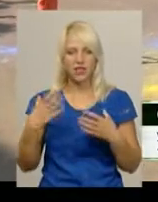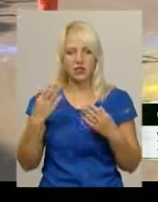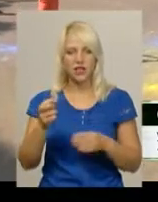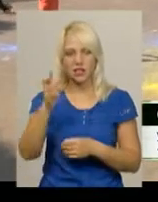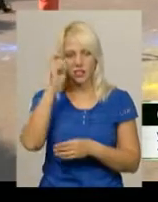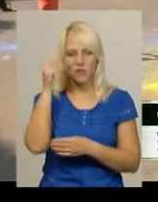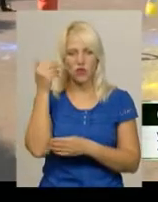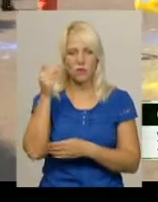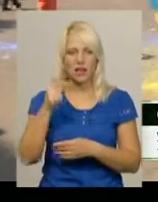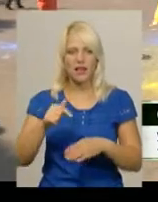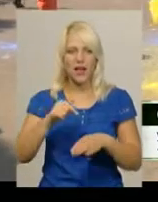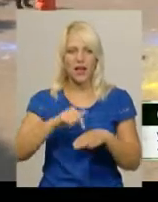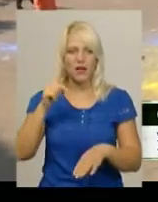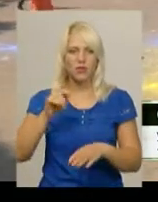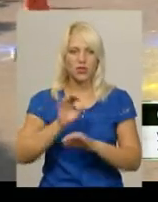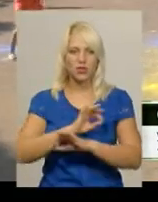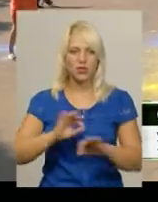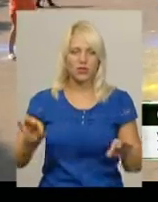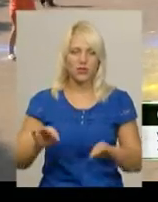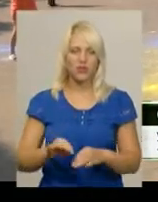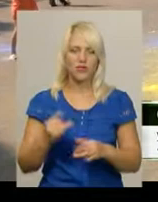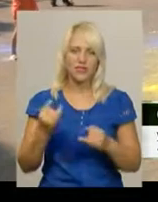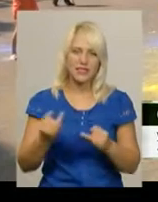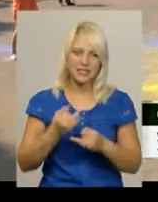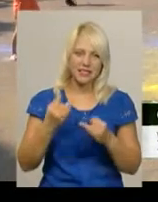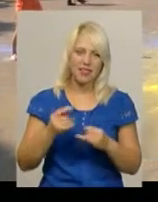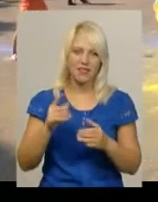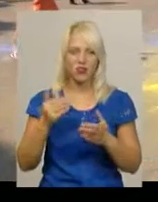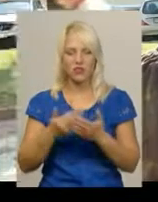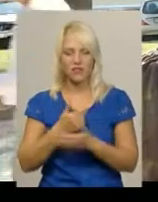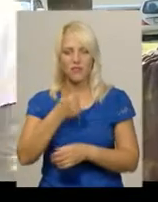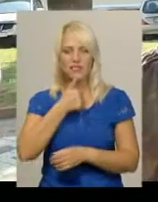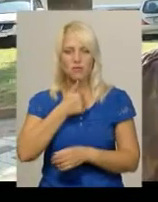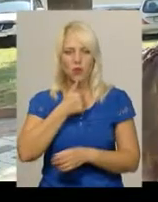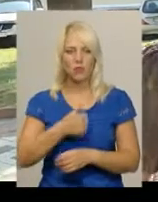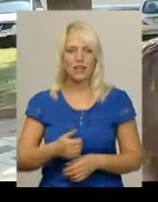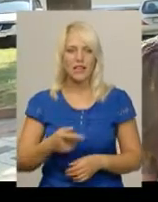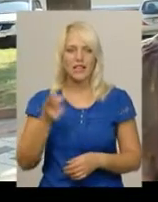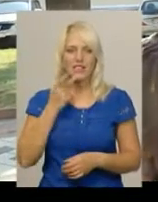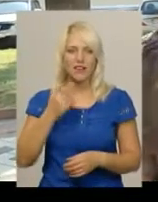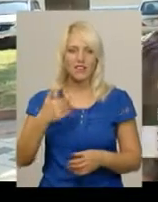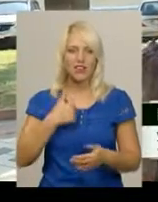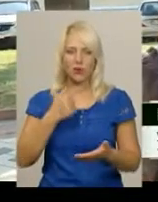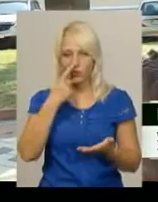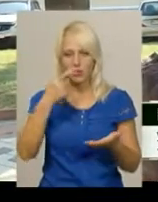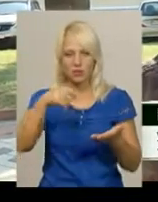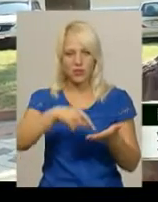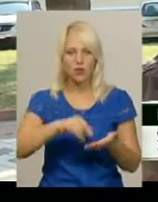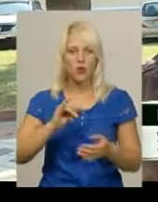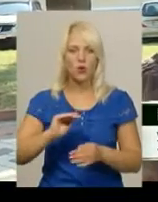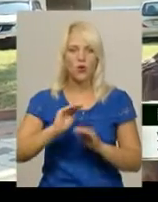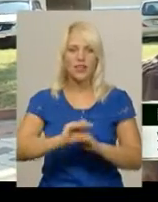і емоції чудові. Це так цікаво, щось нове спробувати». «Завжди хочеться зануритися в